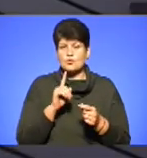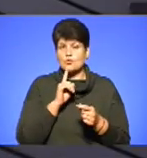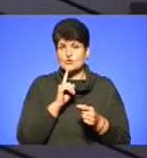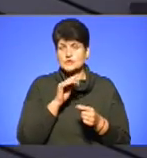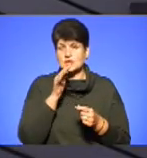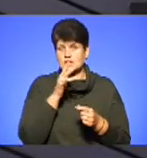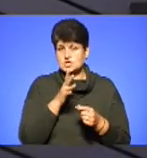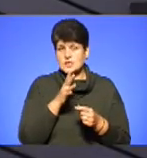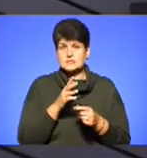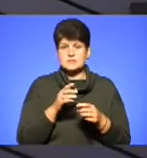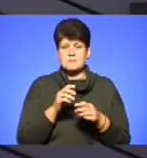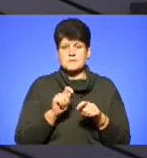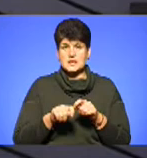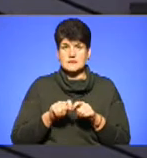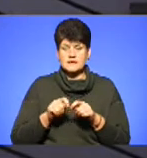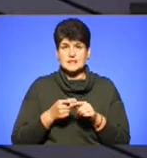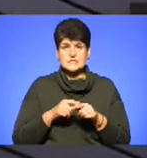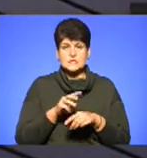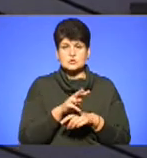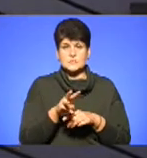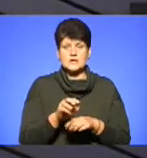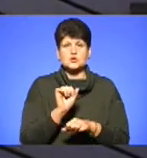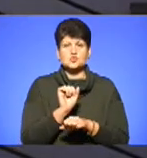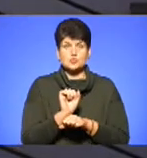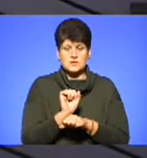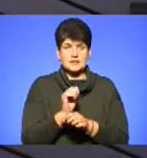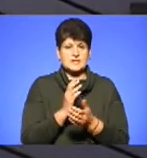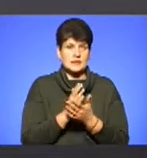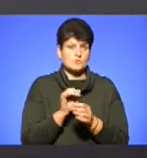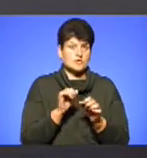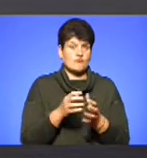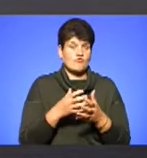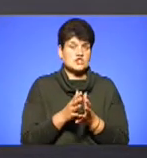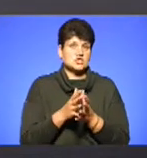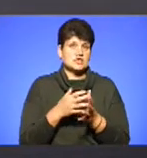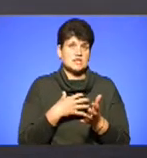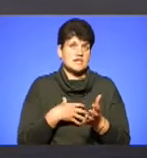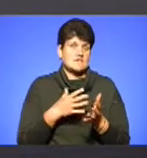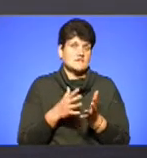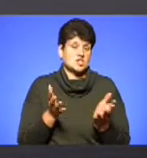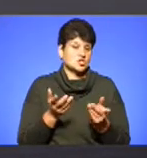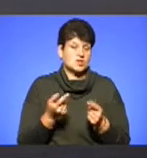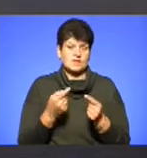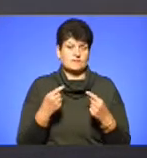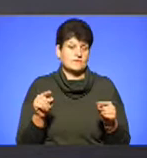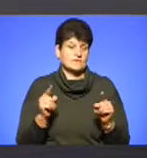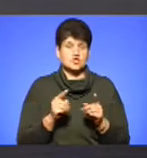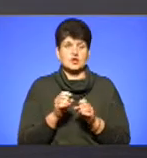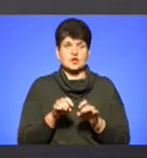лабораторної перевірки такі розпилення призупинені. Можливо, є важливіше рішення керівника